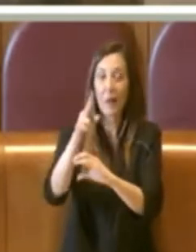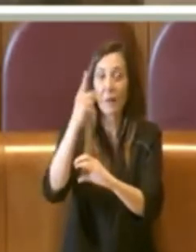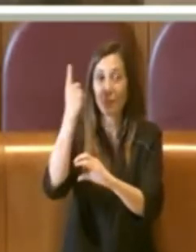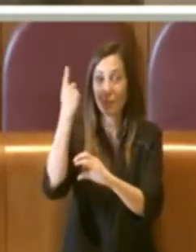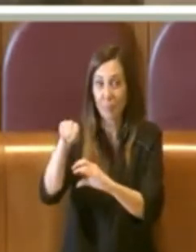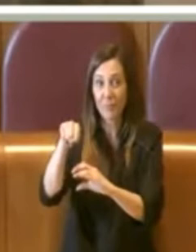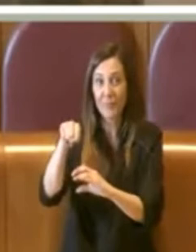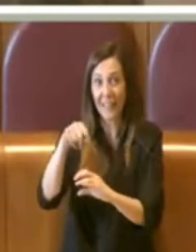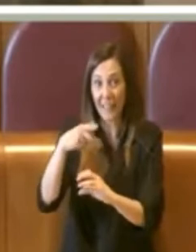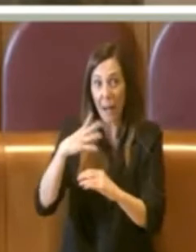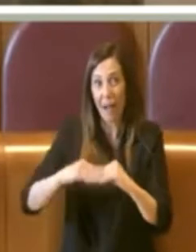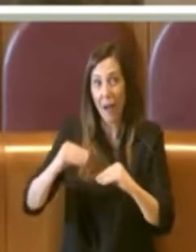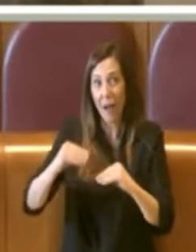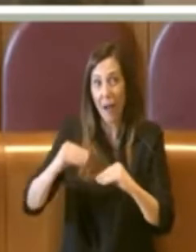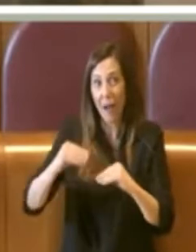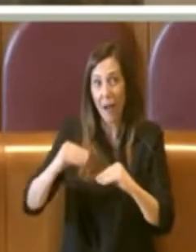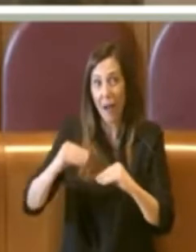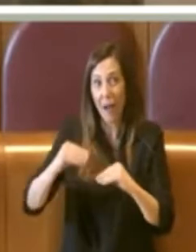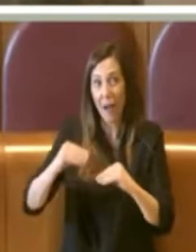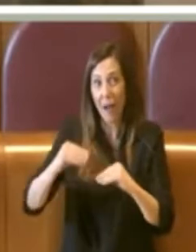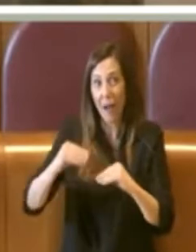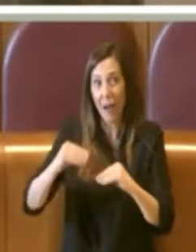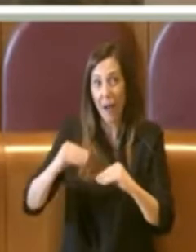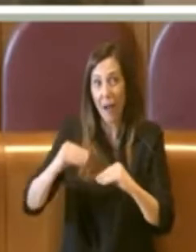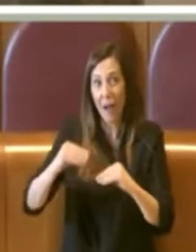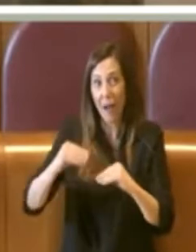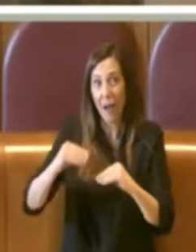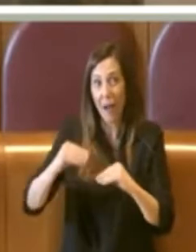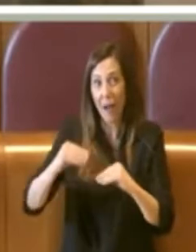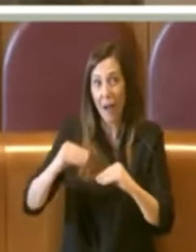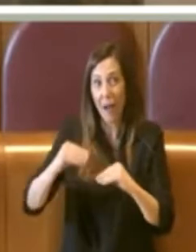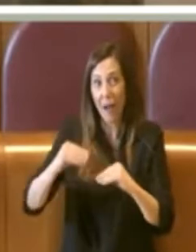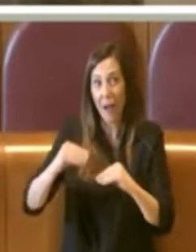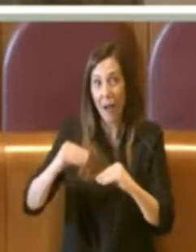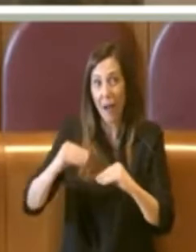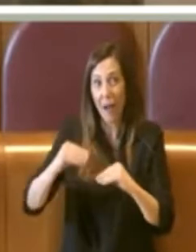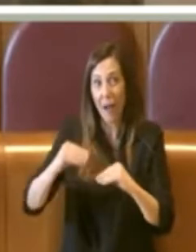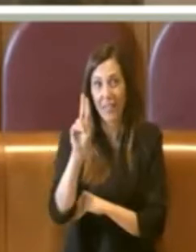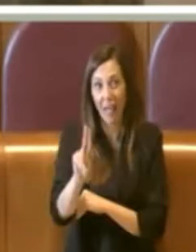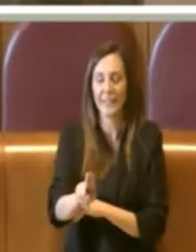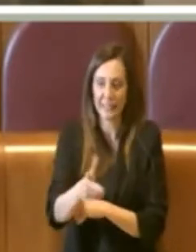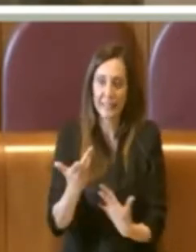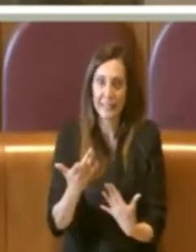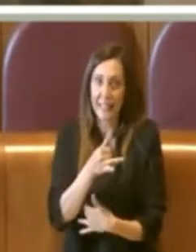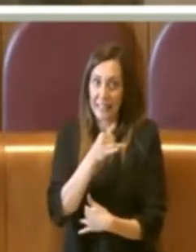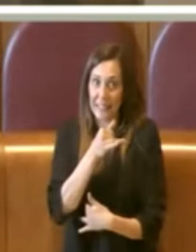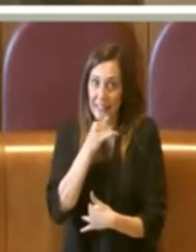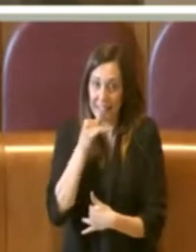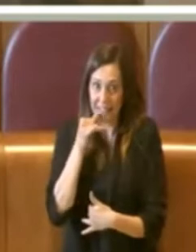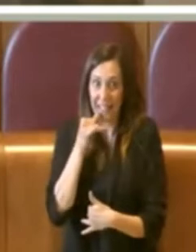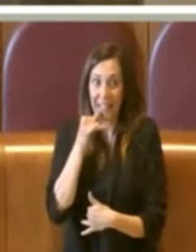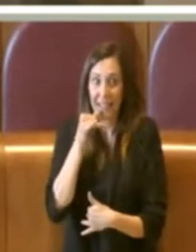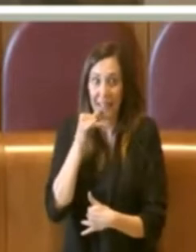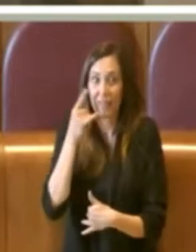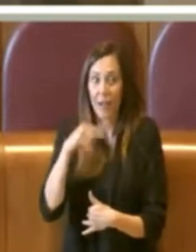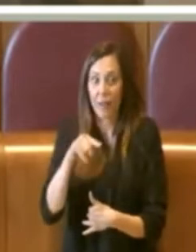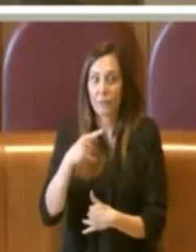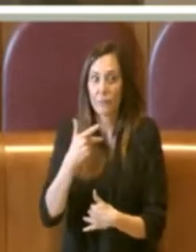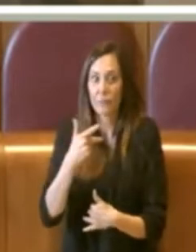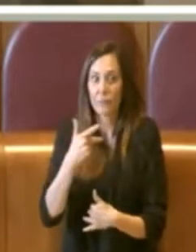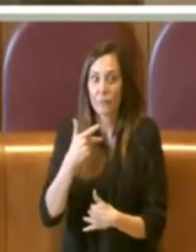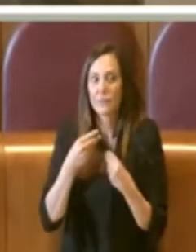manutenzione tramviaria è bene imparare un cambio di paradigma e